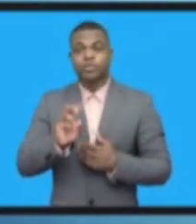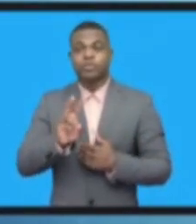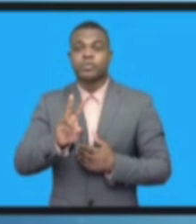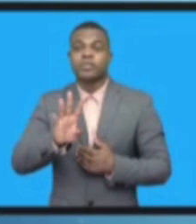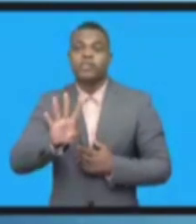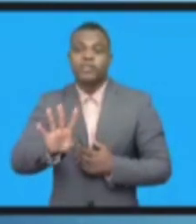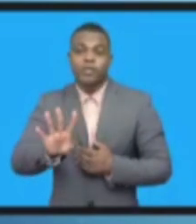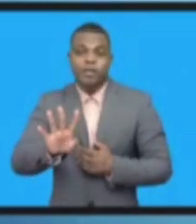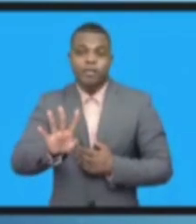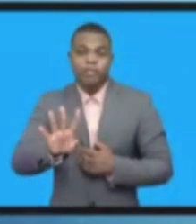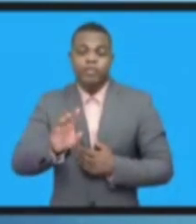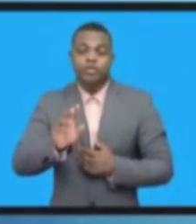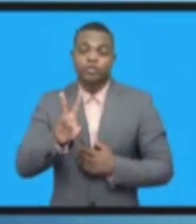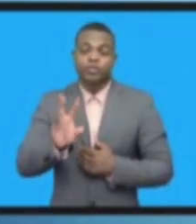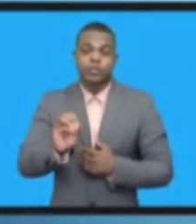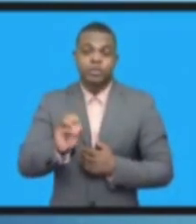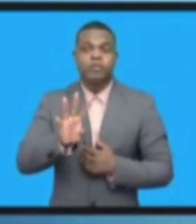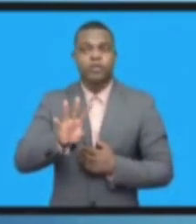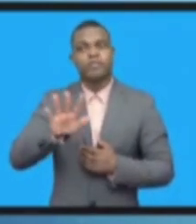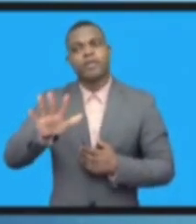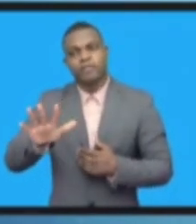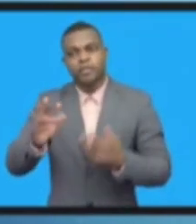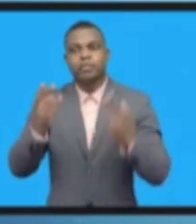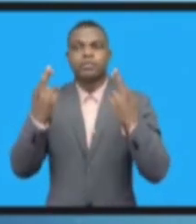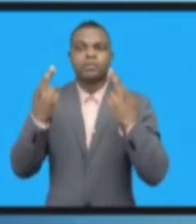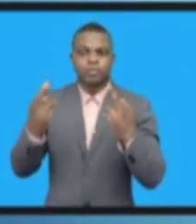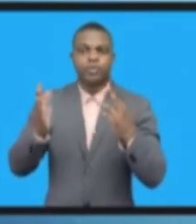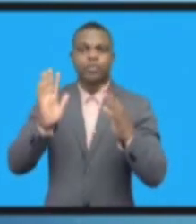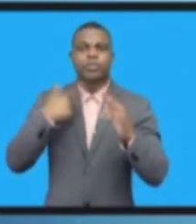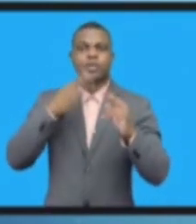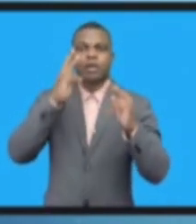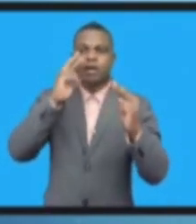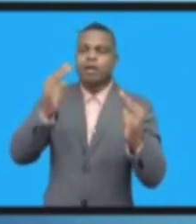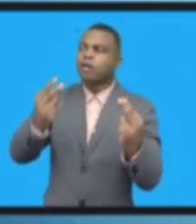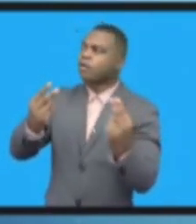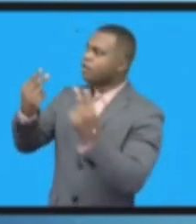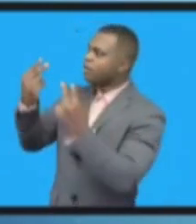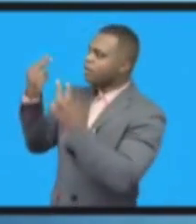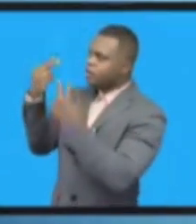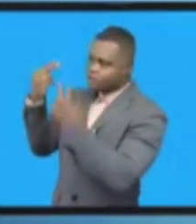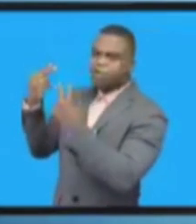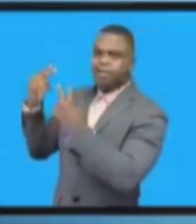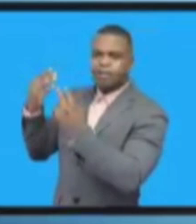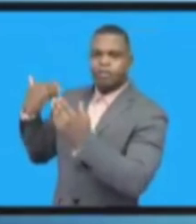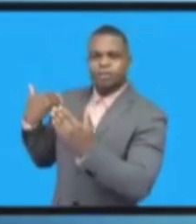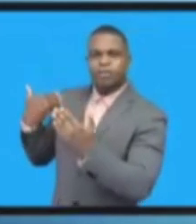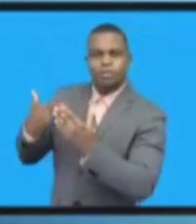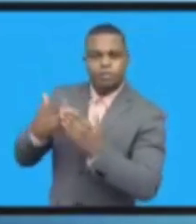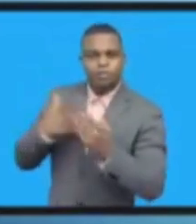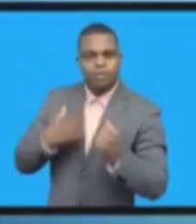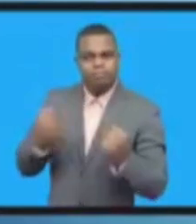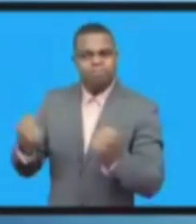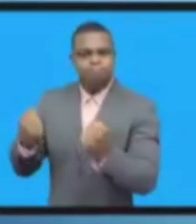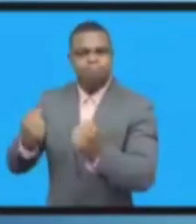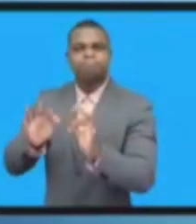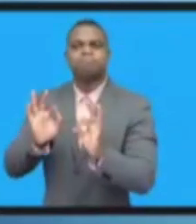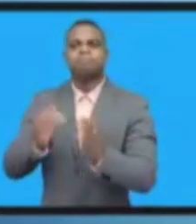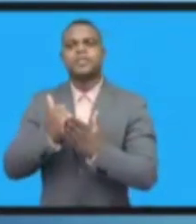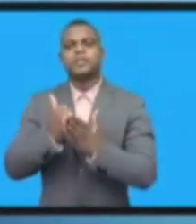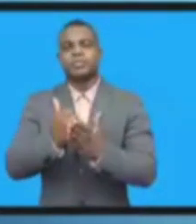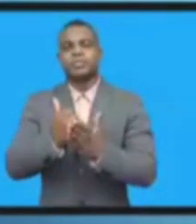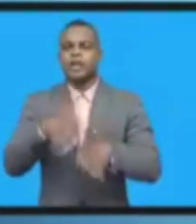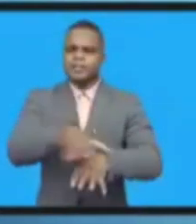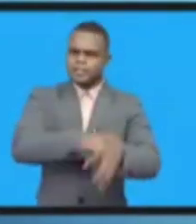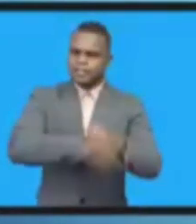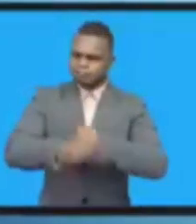протяжении тех многих лет, и на ту работу, на которую мы будем проводить на этой неделе, и действительно обратиться к этой неделе